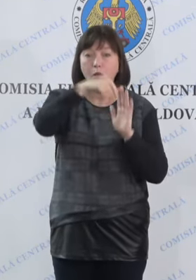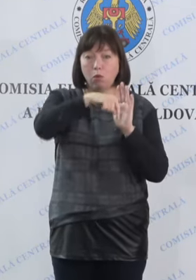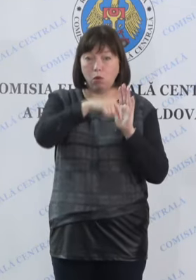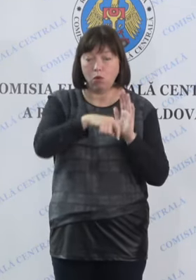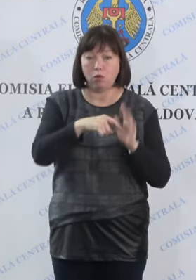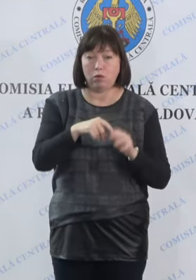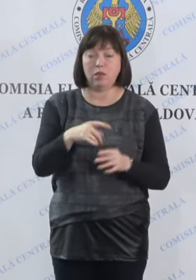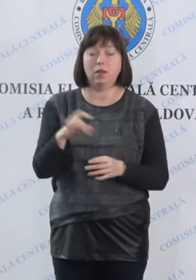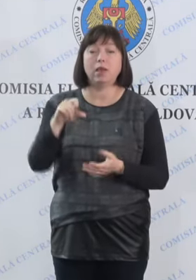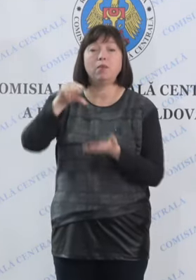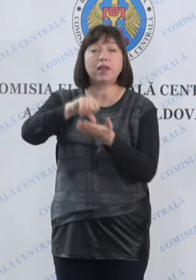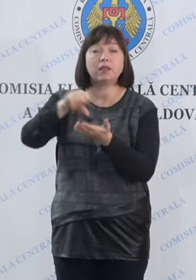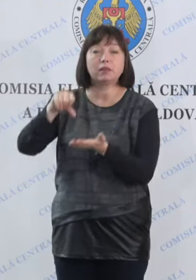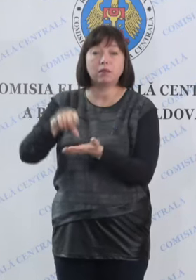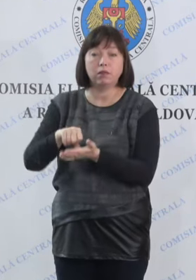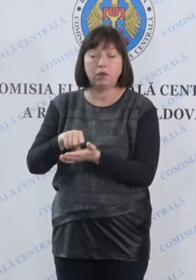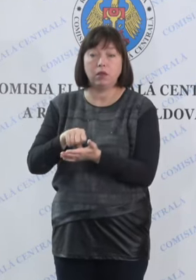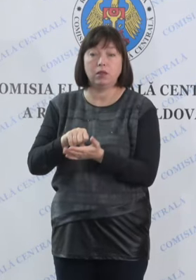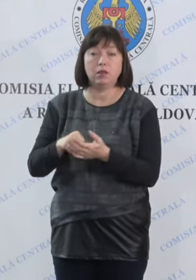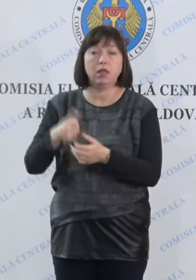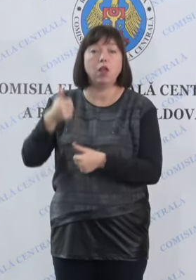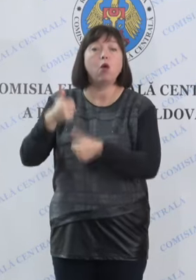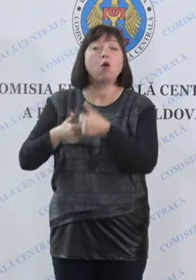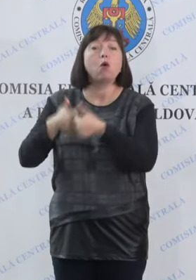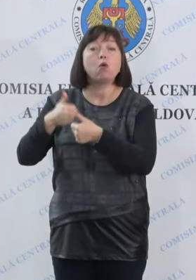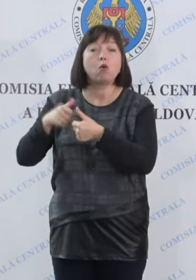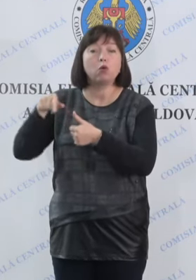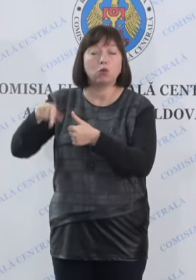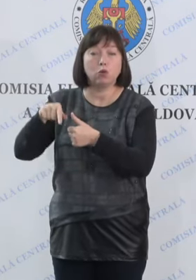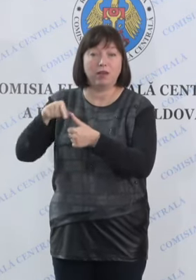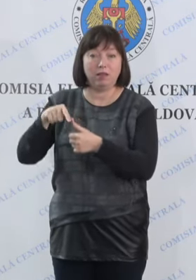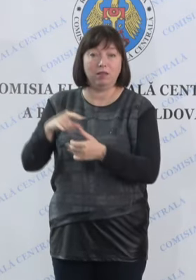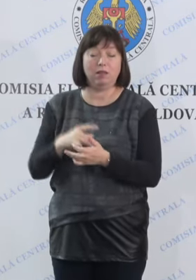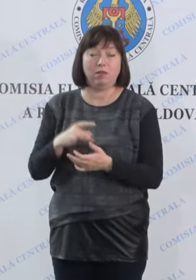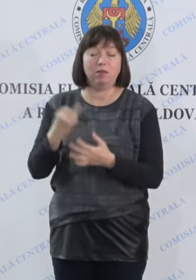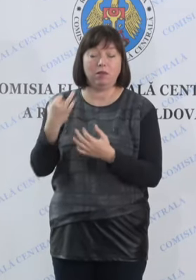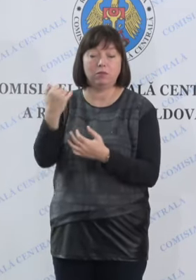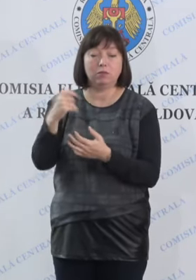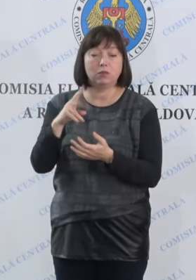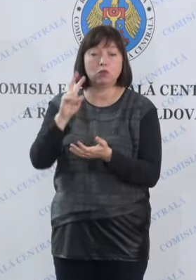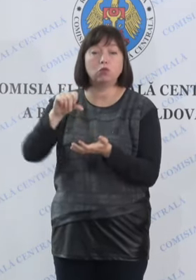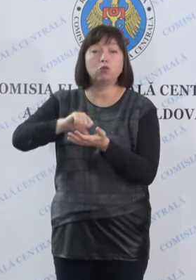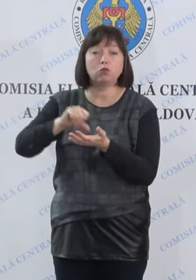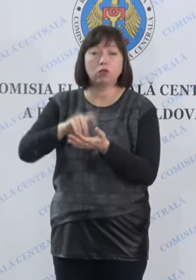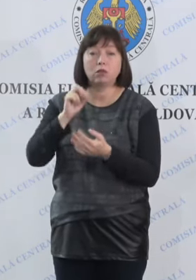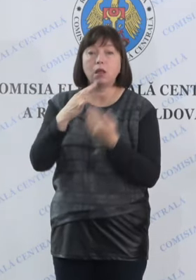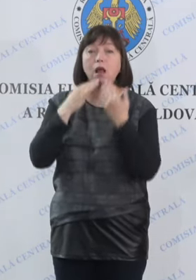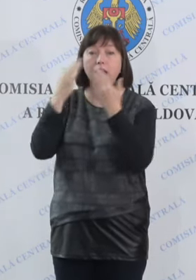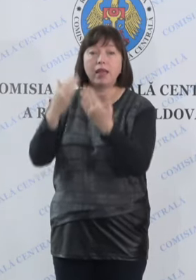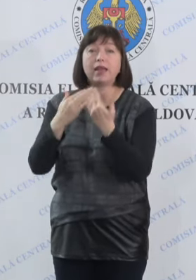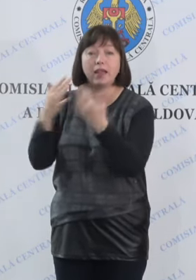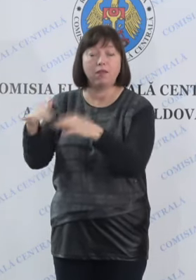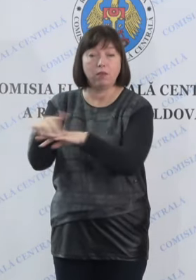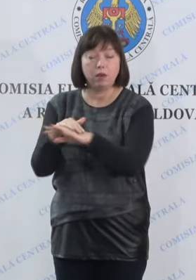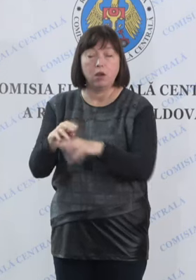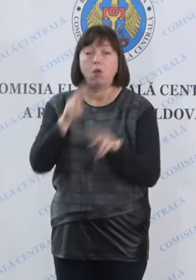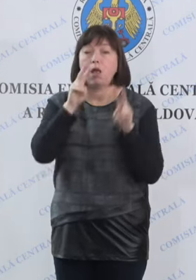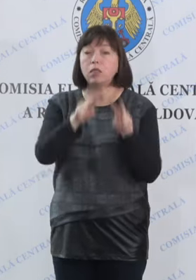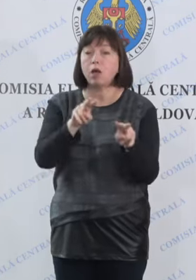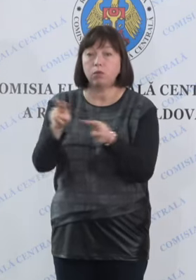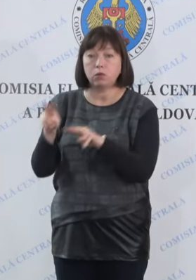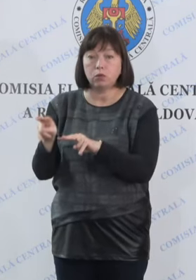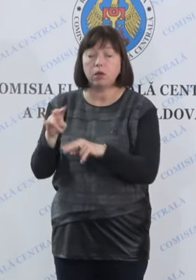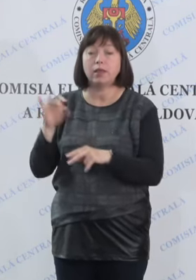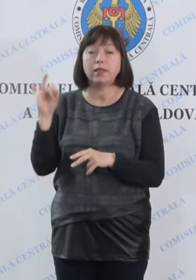reprezentanții concurenților electorali, ai participanților la referendum, observatorii